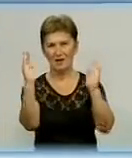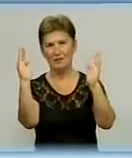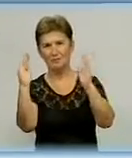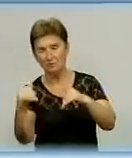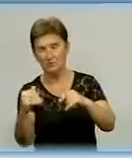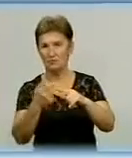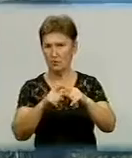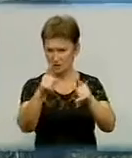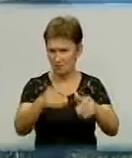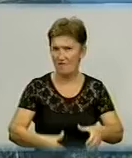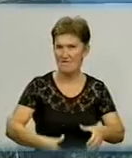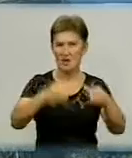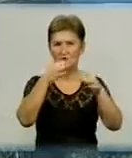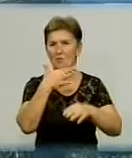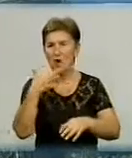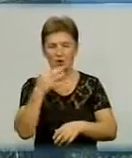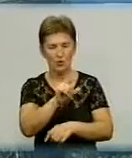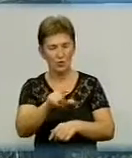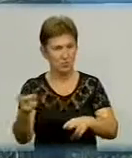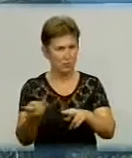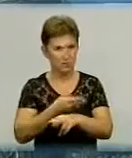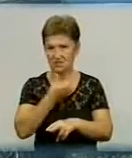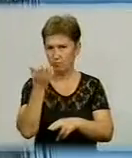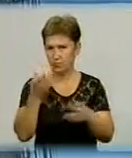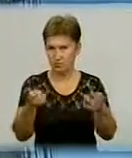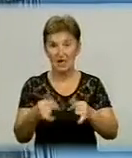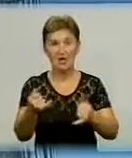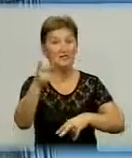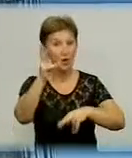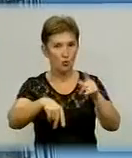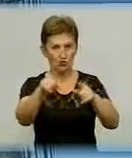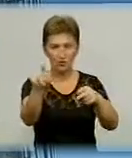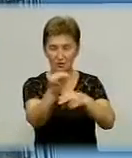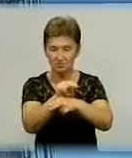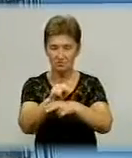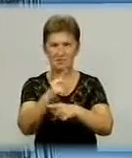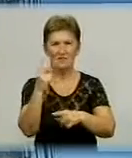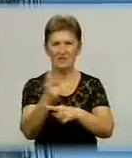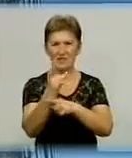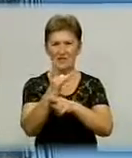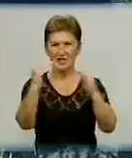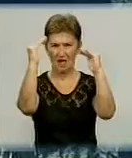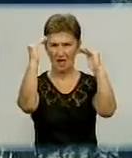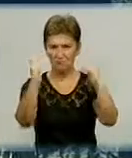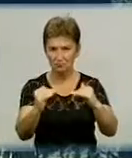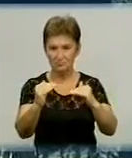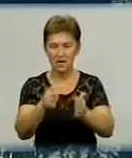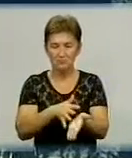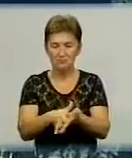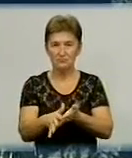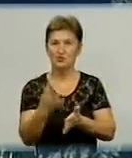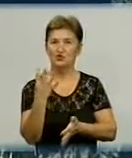більше тисячі людей. Зараз тут завершуються робота з реконструкції труби. Вона стала майже в два рази коротшою. На реконструкцію пішло